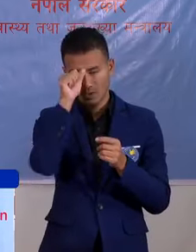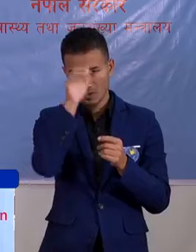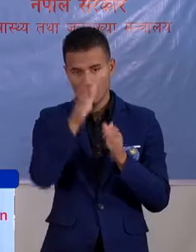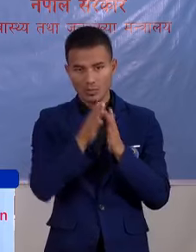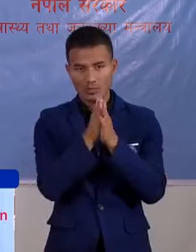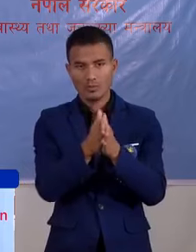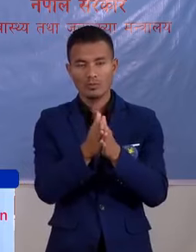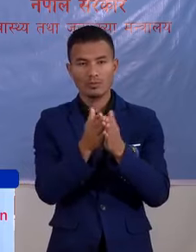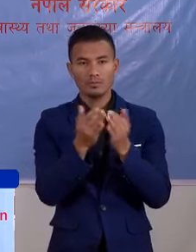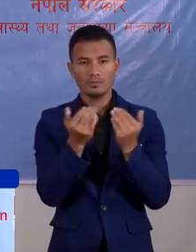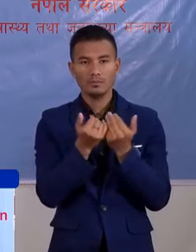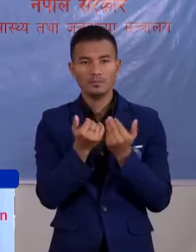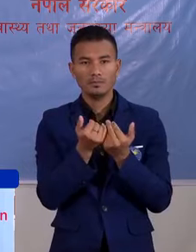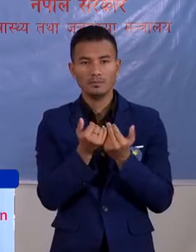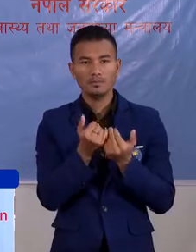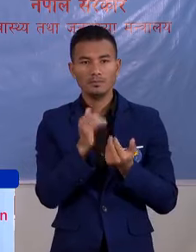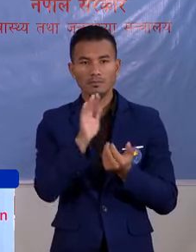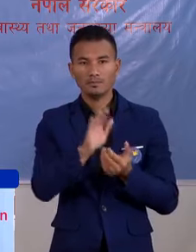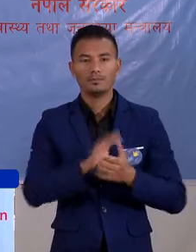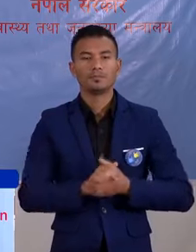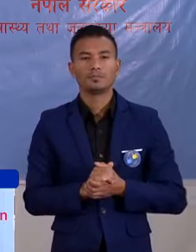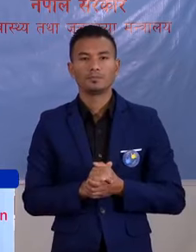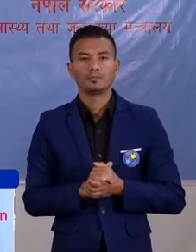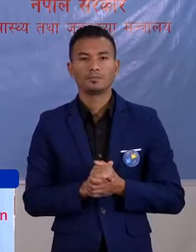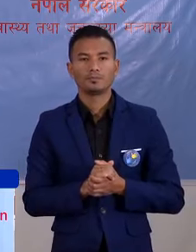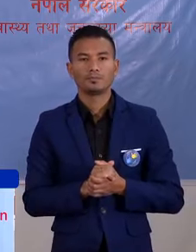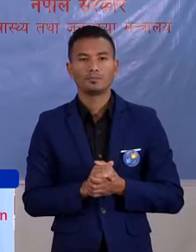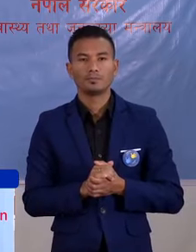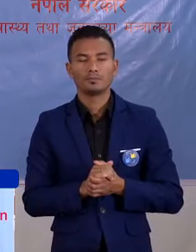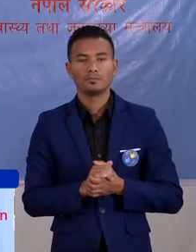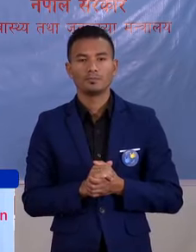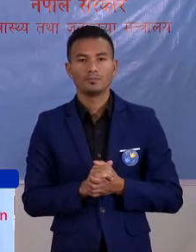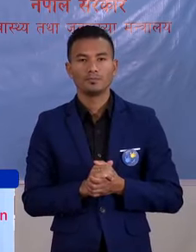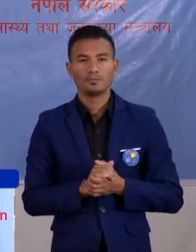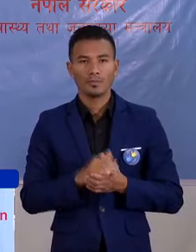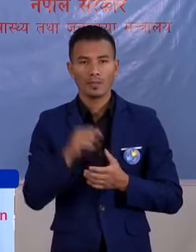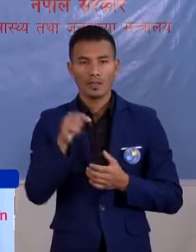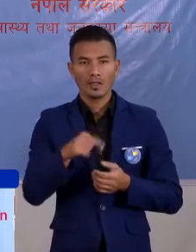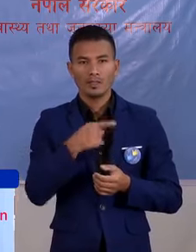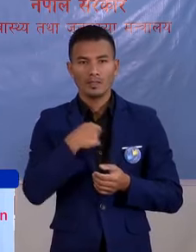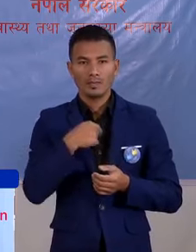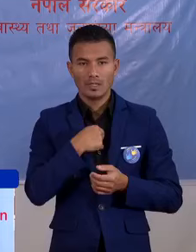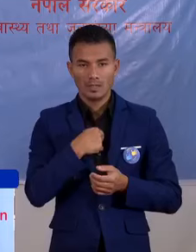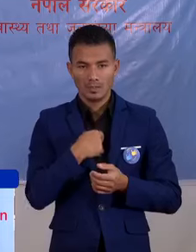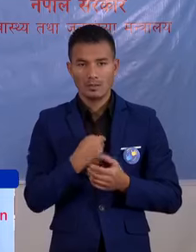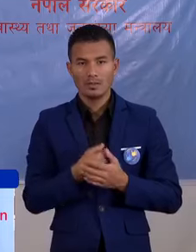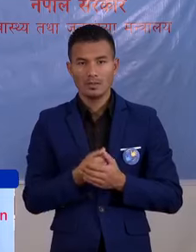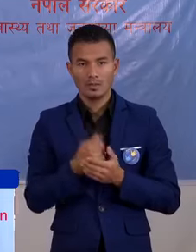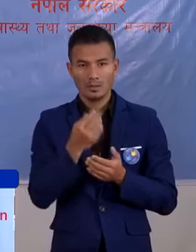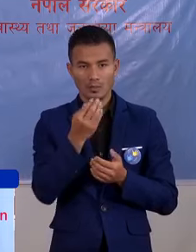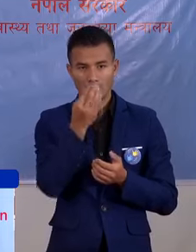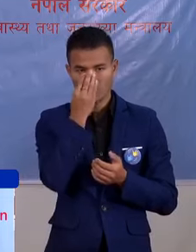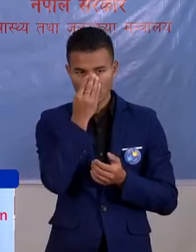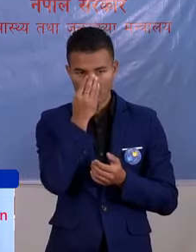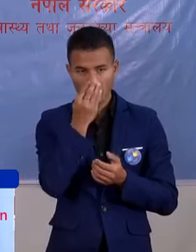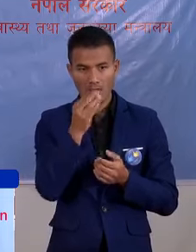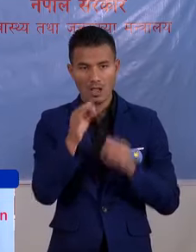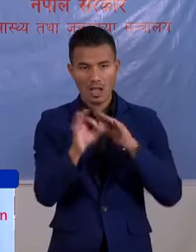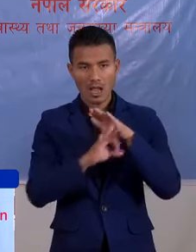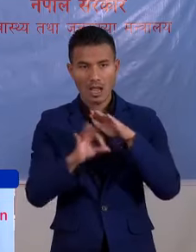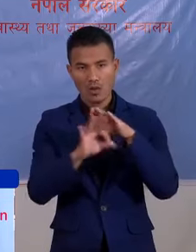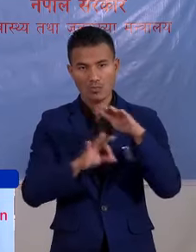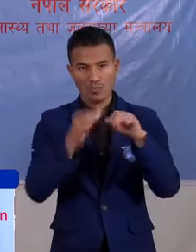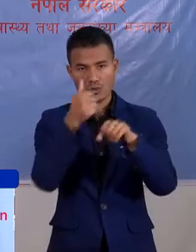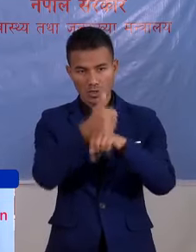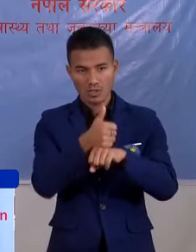अनुगर्ण चाहांचू आज़ आमीले मुस्लिम आयोका अद्देख